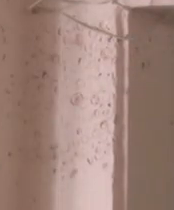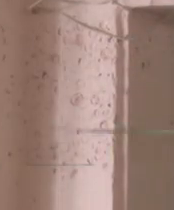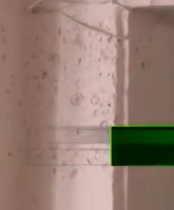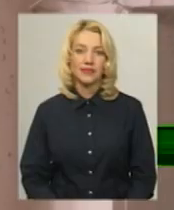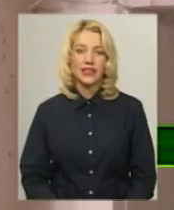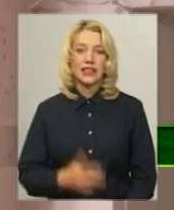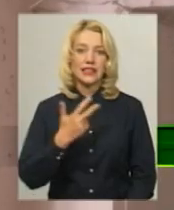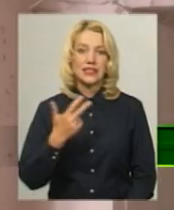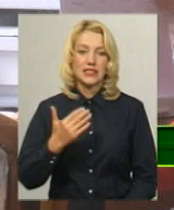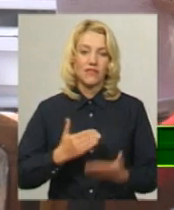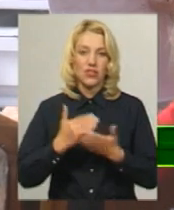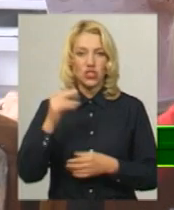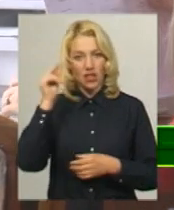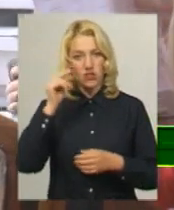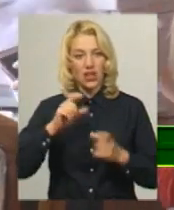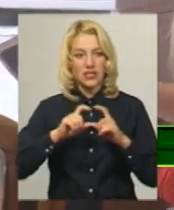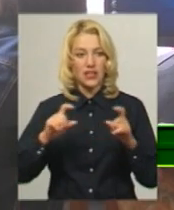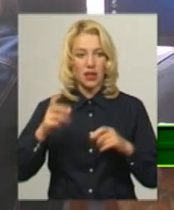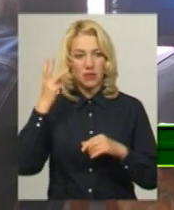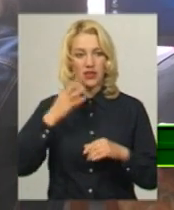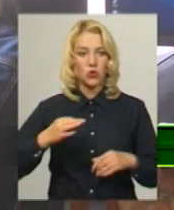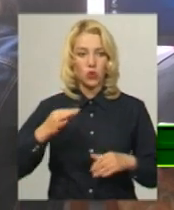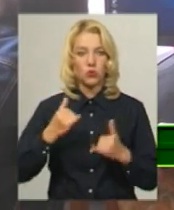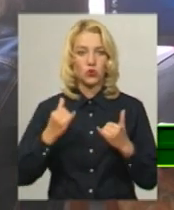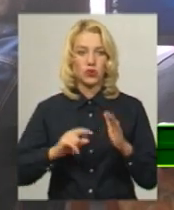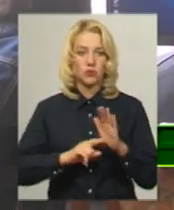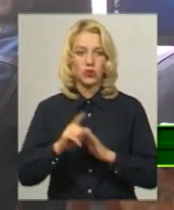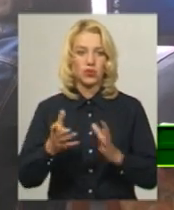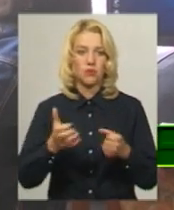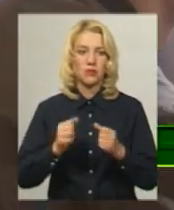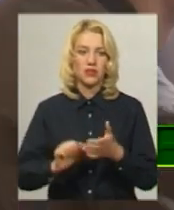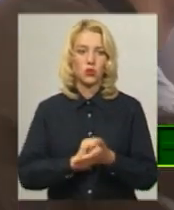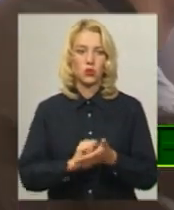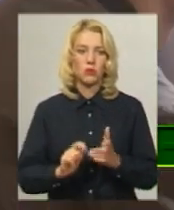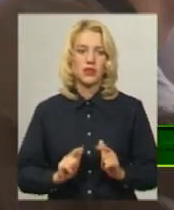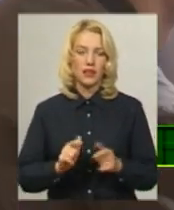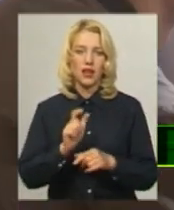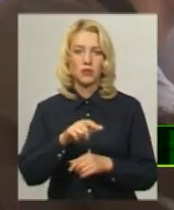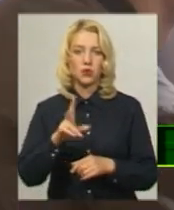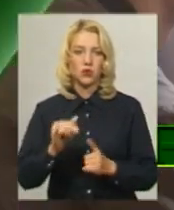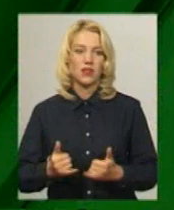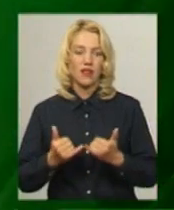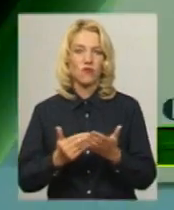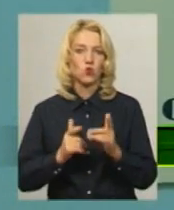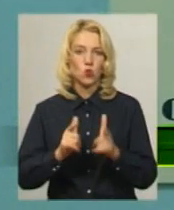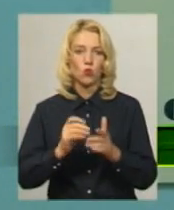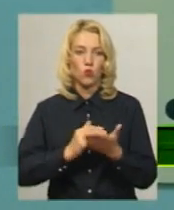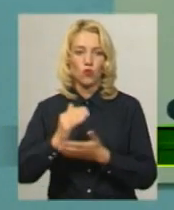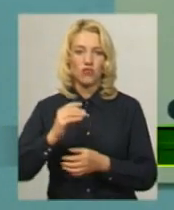33 вищі навчальні заклади Хмельницької області сьогодні почали приймати документи абітурієнтів для вступу у виші.